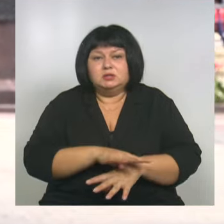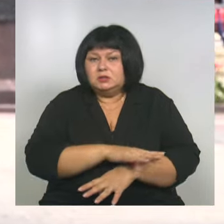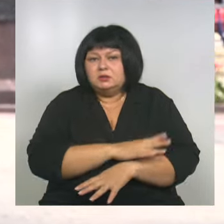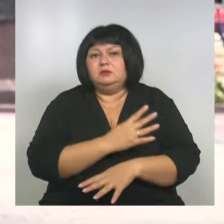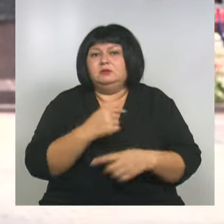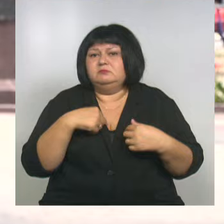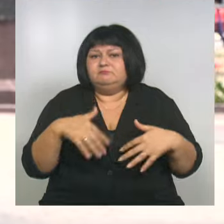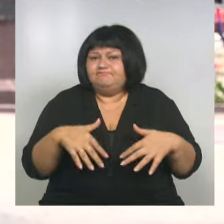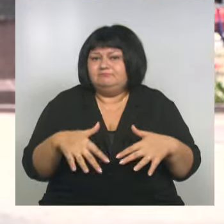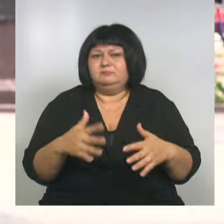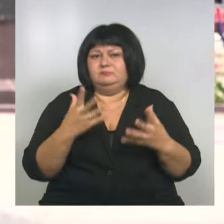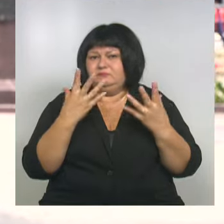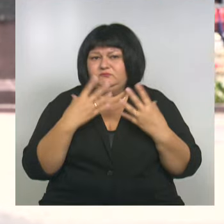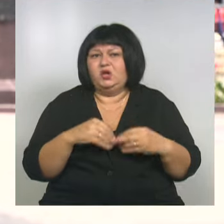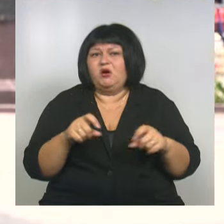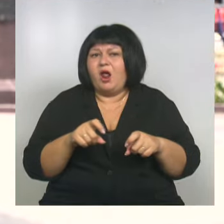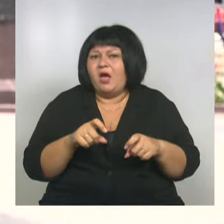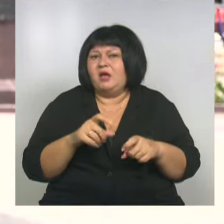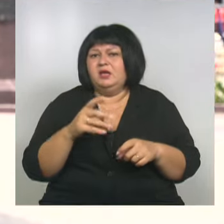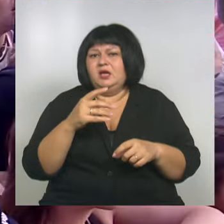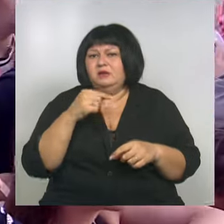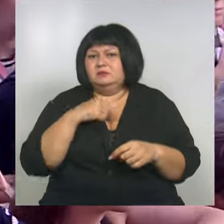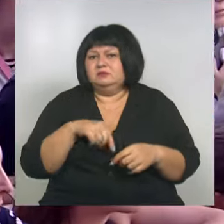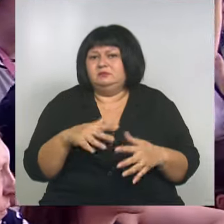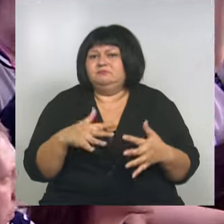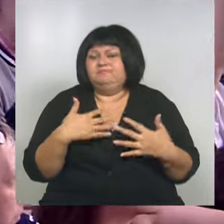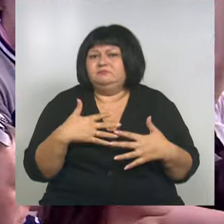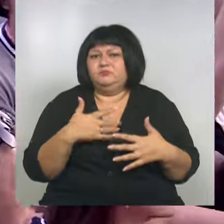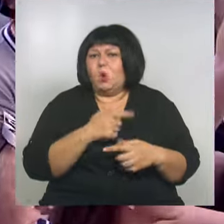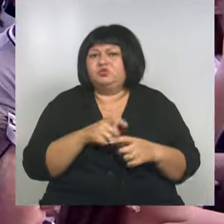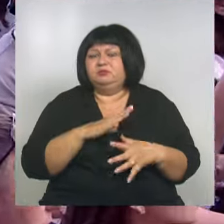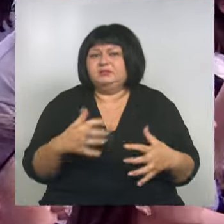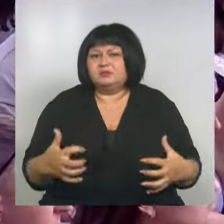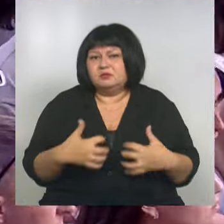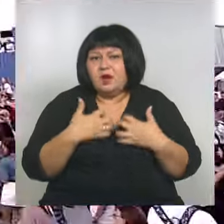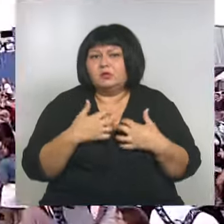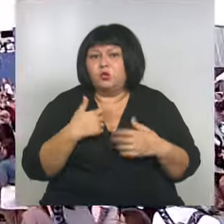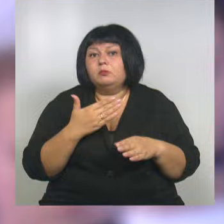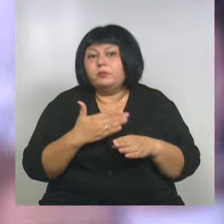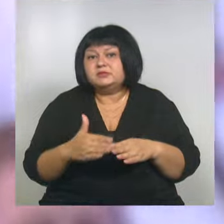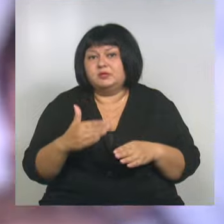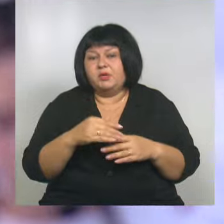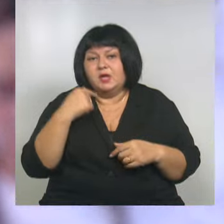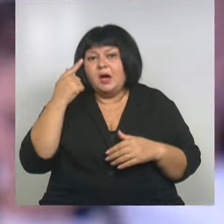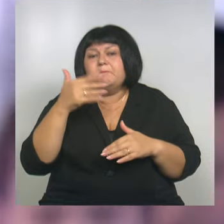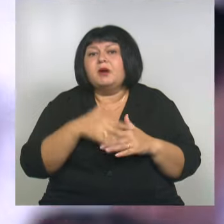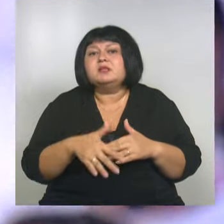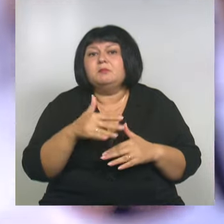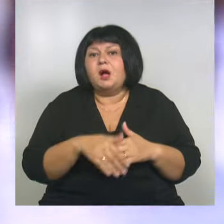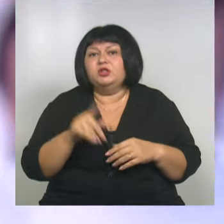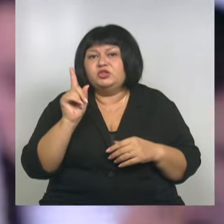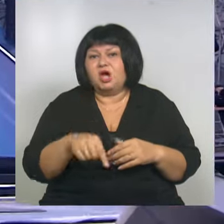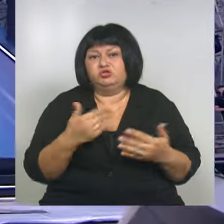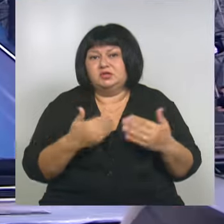трясутся руки, колени, дрожь в коленях. Очень было страшно, но вот постепенно я понимал, что даже